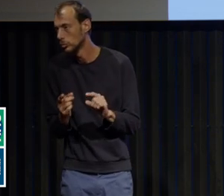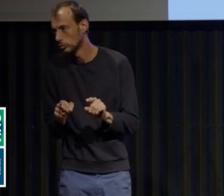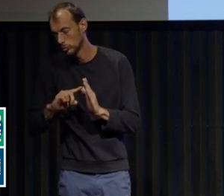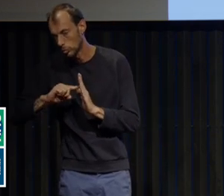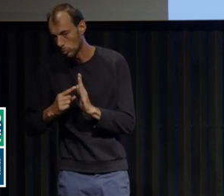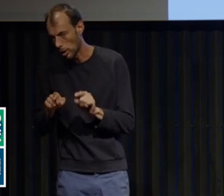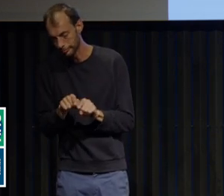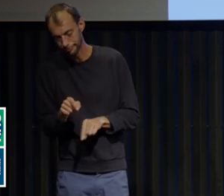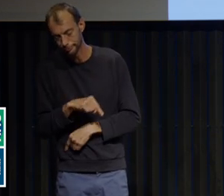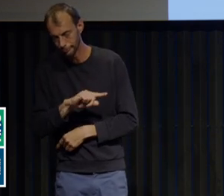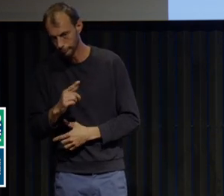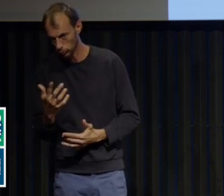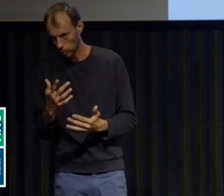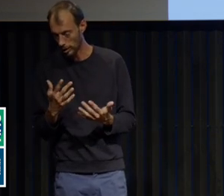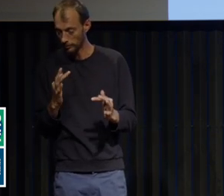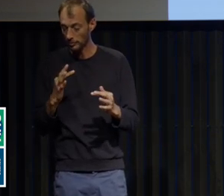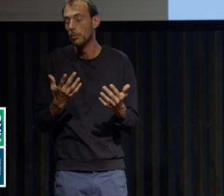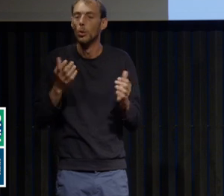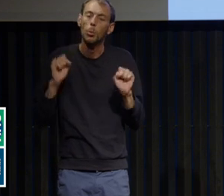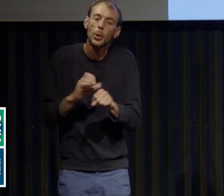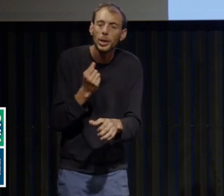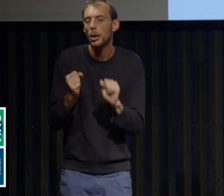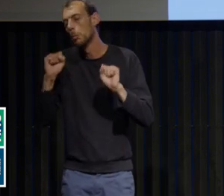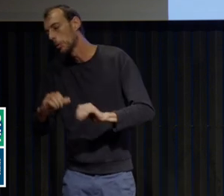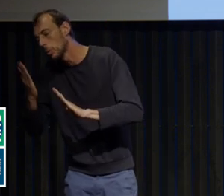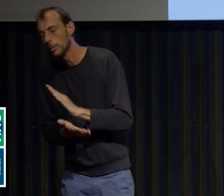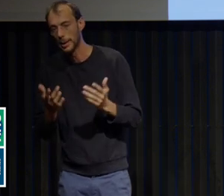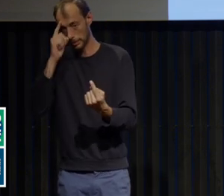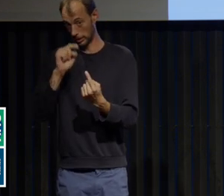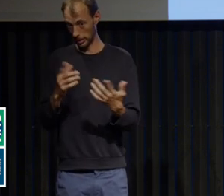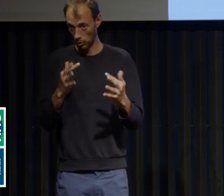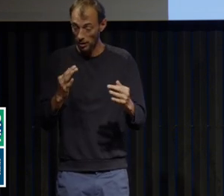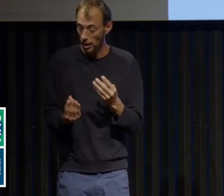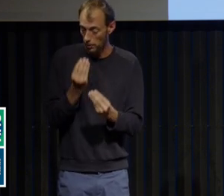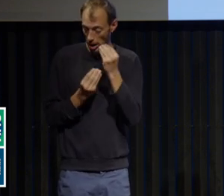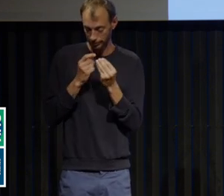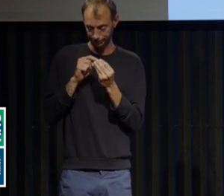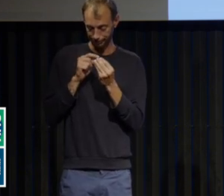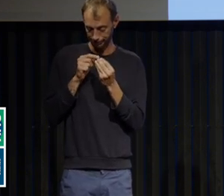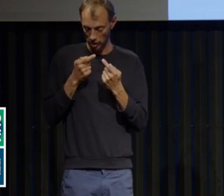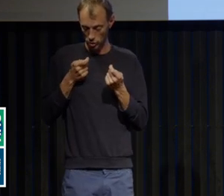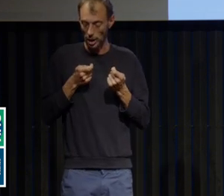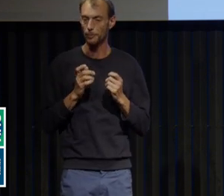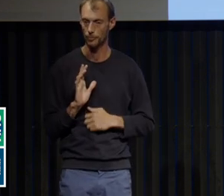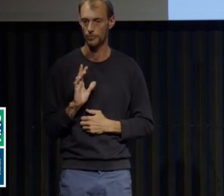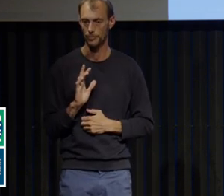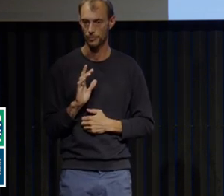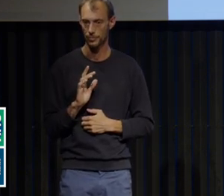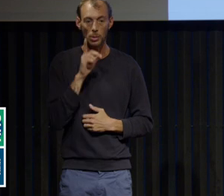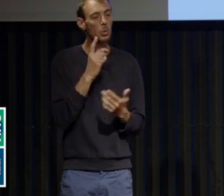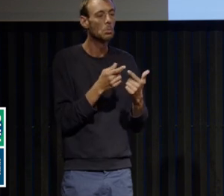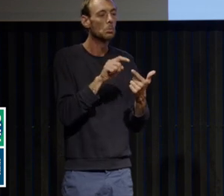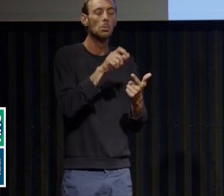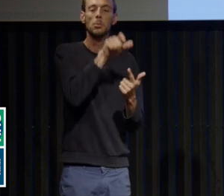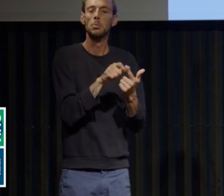accomplie, de la restriction alimentaire. C'est vrai que, chez nos patientes atteintes de boulimie ou d